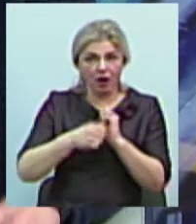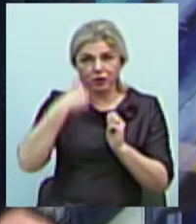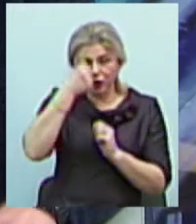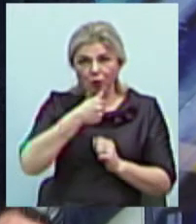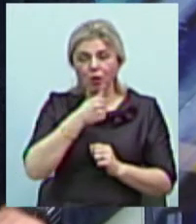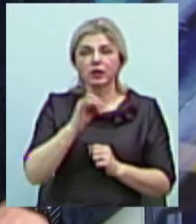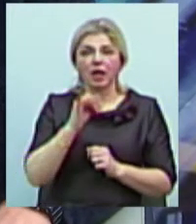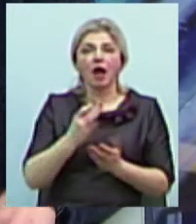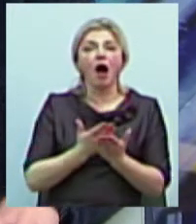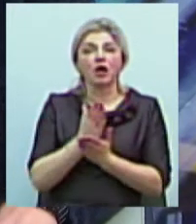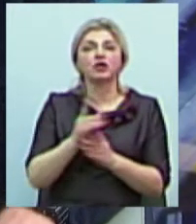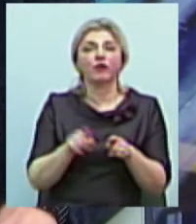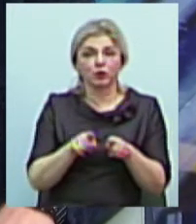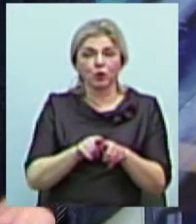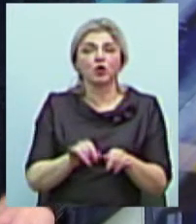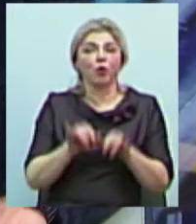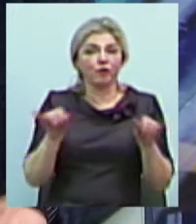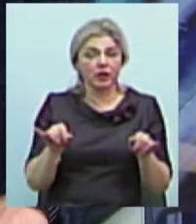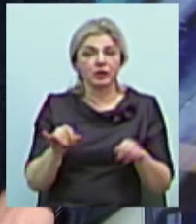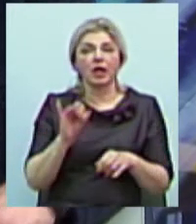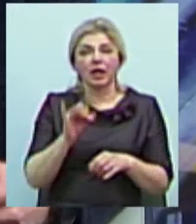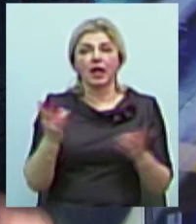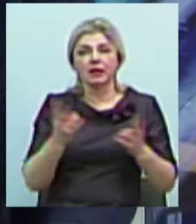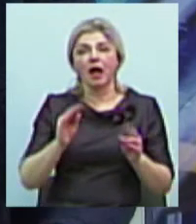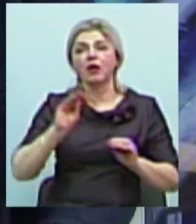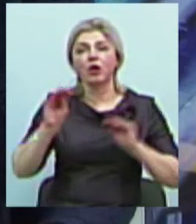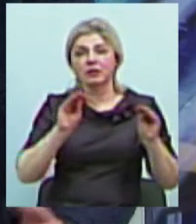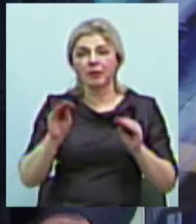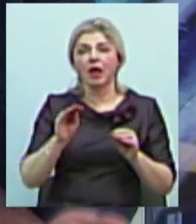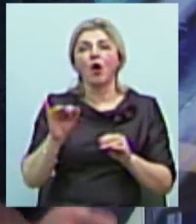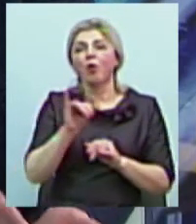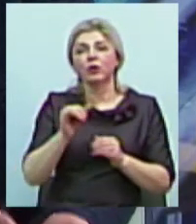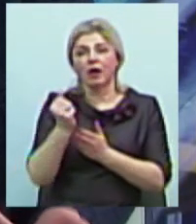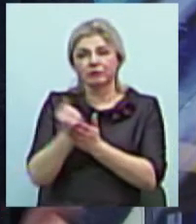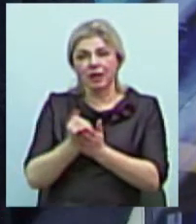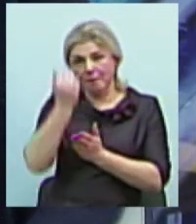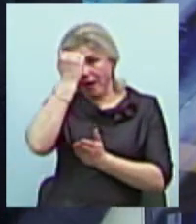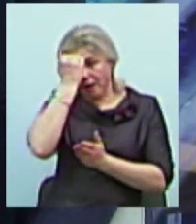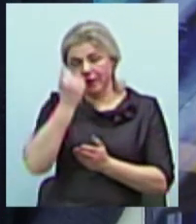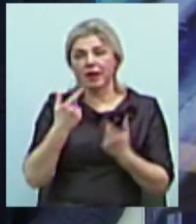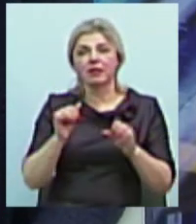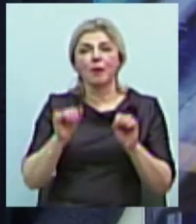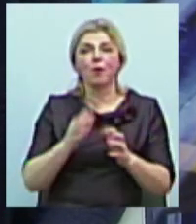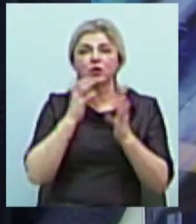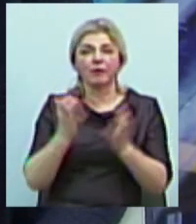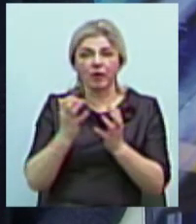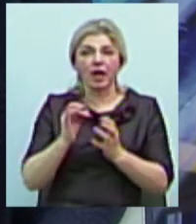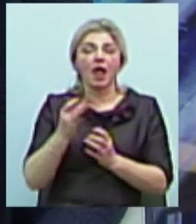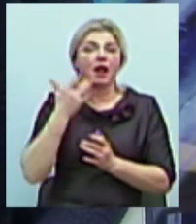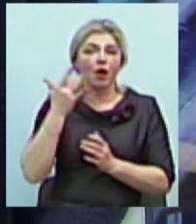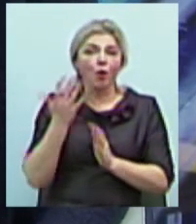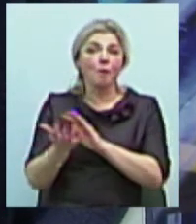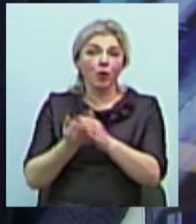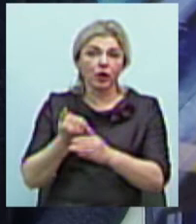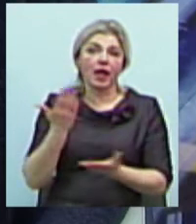розміщувати десь обладнання, на якому воно буде зберігатись, і досить швидко діставатись, коли це потрібно.